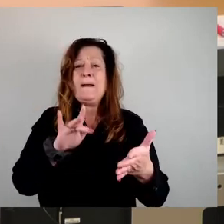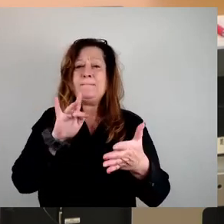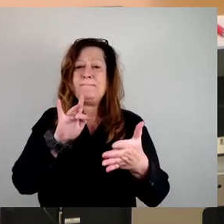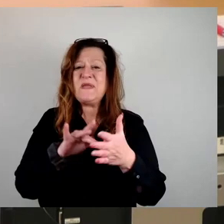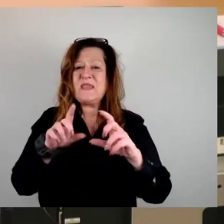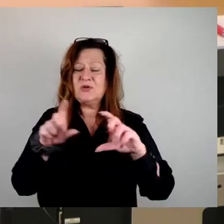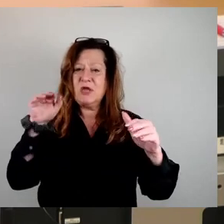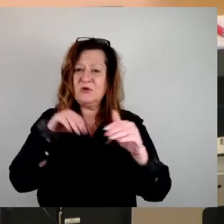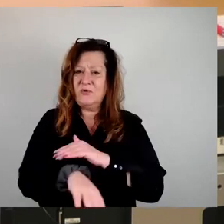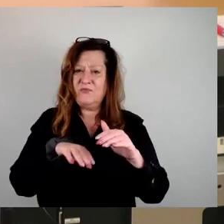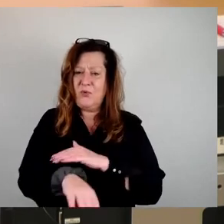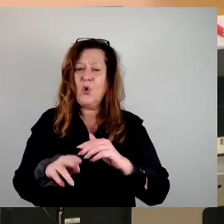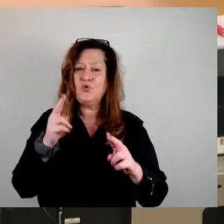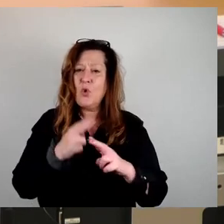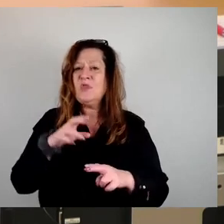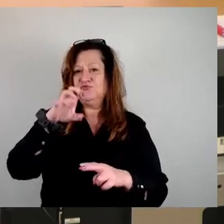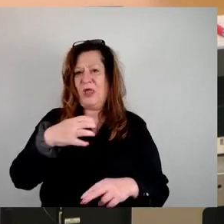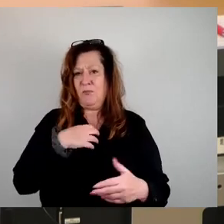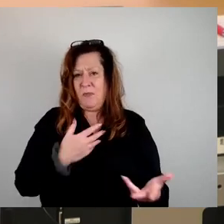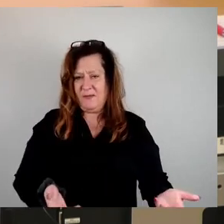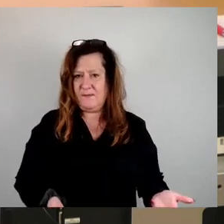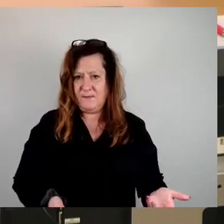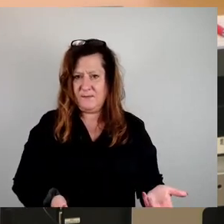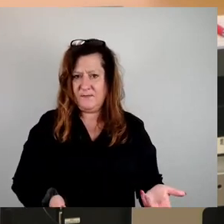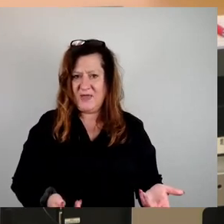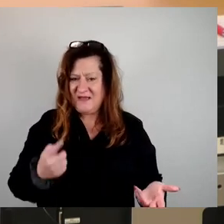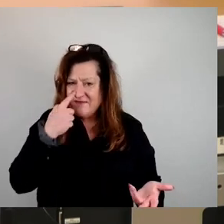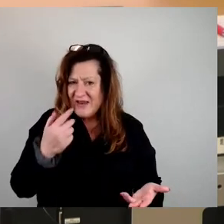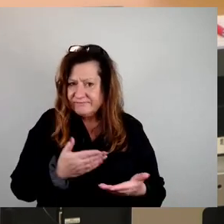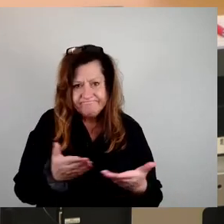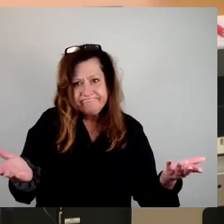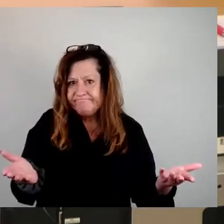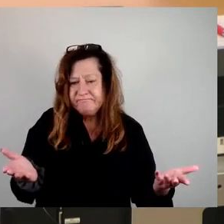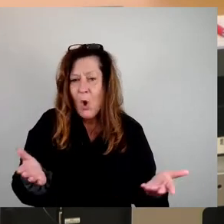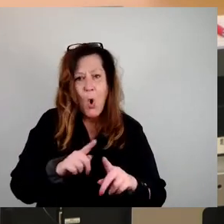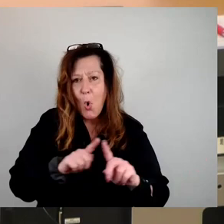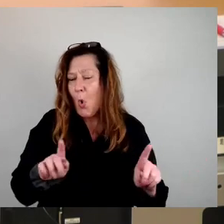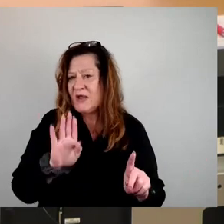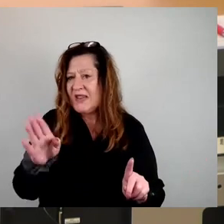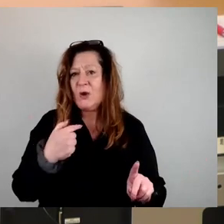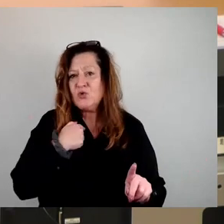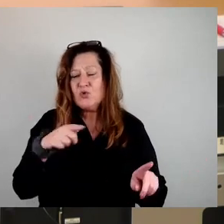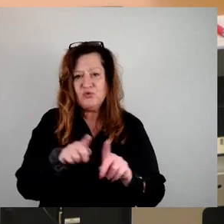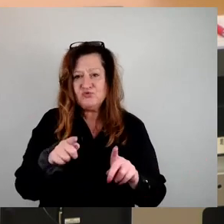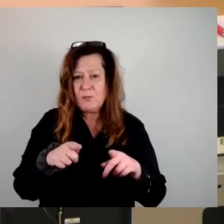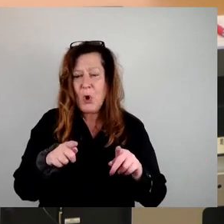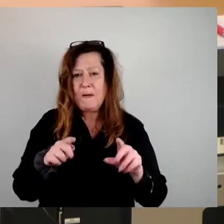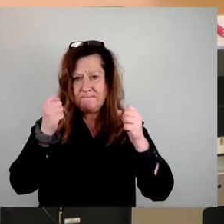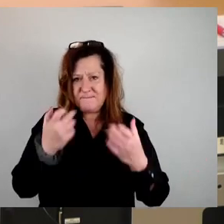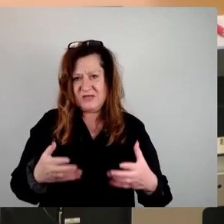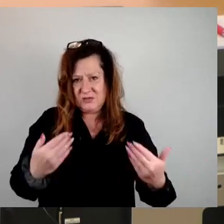Substanzverfall. Das ist das, für was Sie, wenn Sie uns nicht zustimmen, die Grundlage legen. Denn das genau wird gefördert,